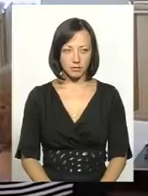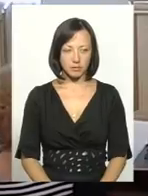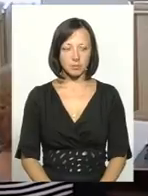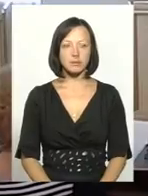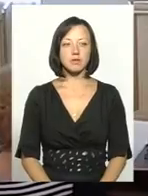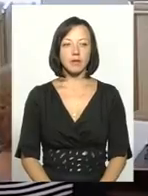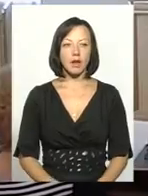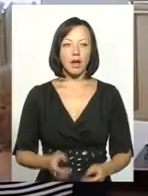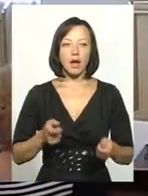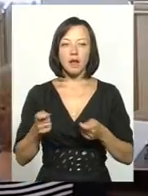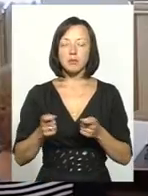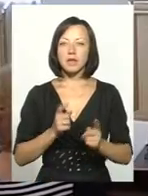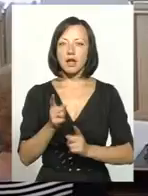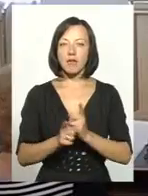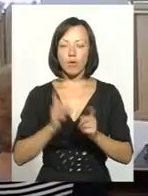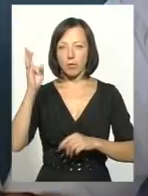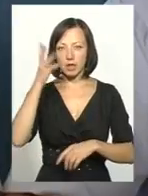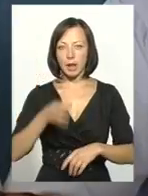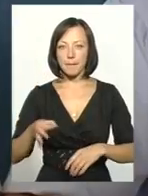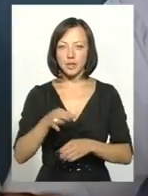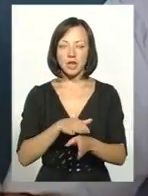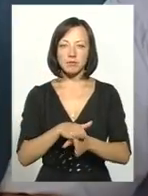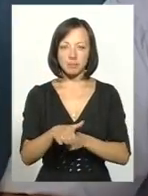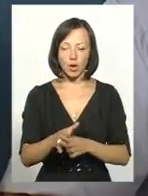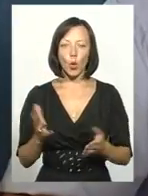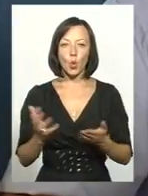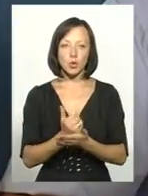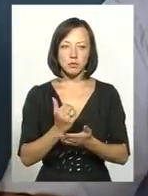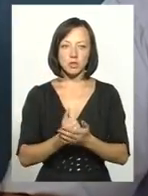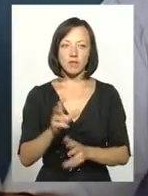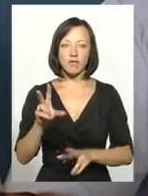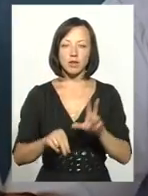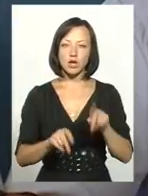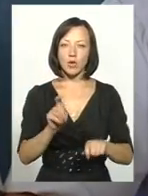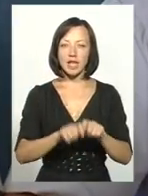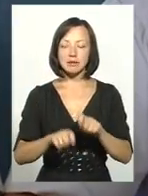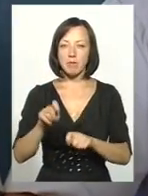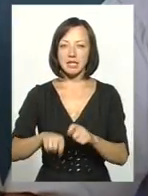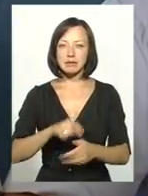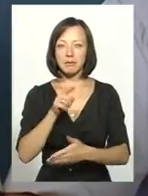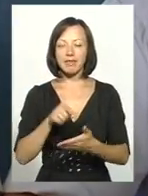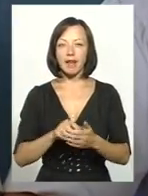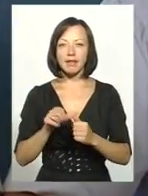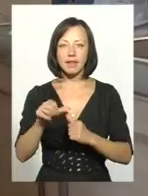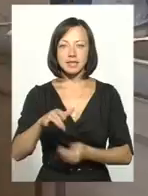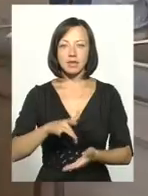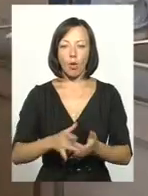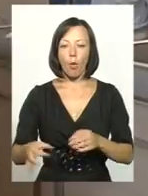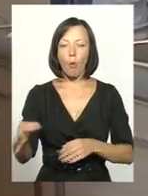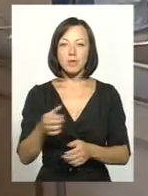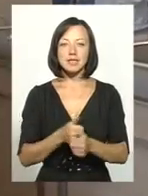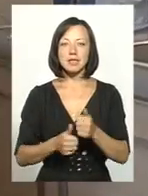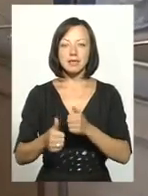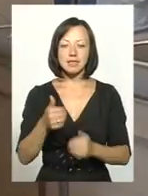Адмінреформи на Хмельниччині реалізуються успішно, вважають експерти з питань децентралізації. Область є одним із лідерів в країні за